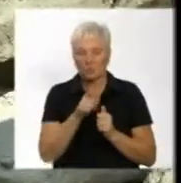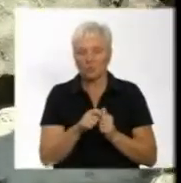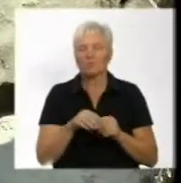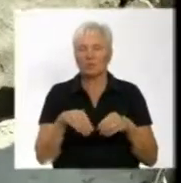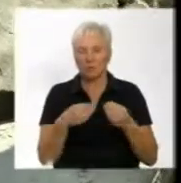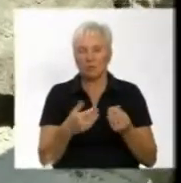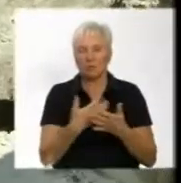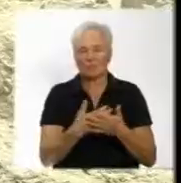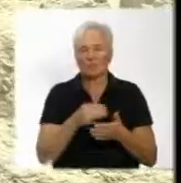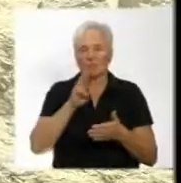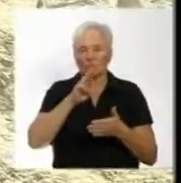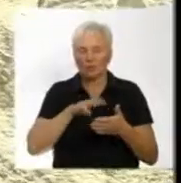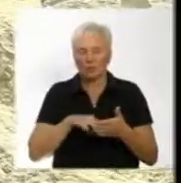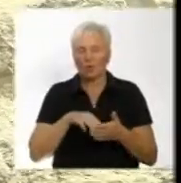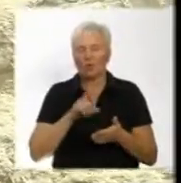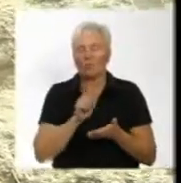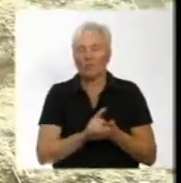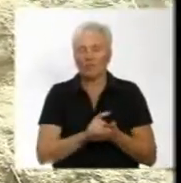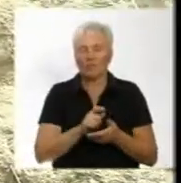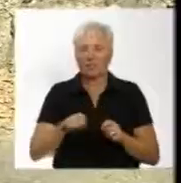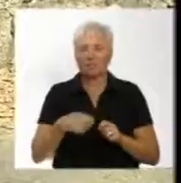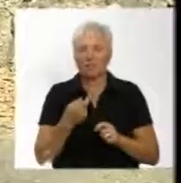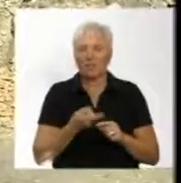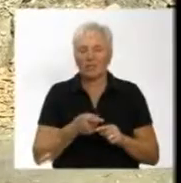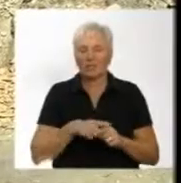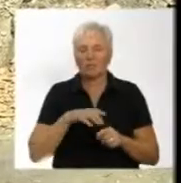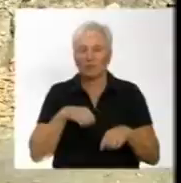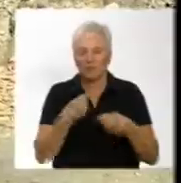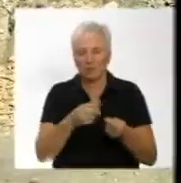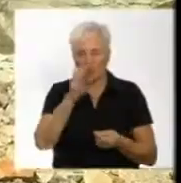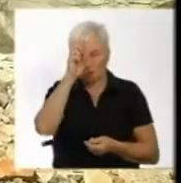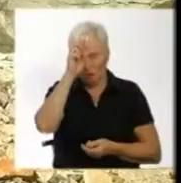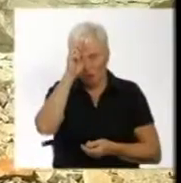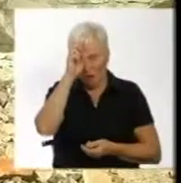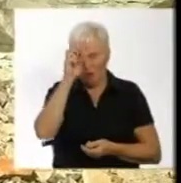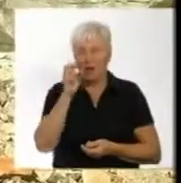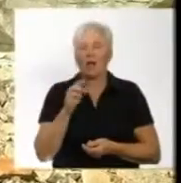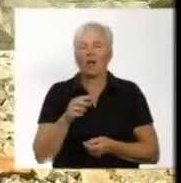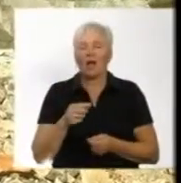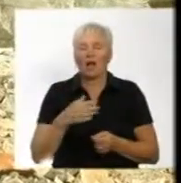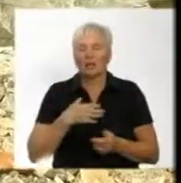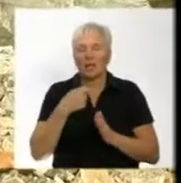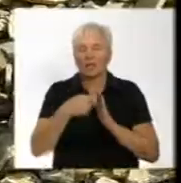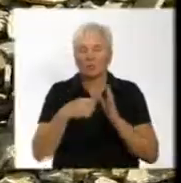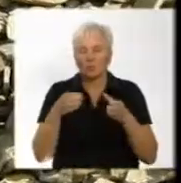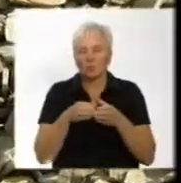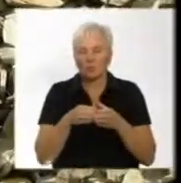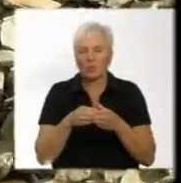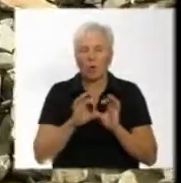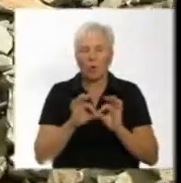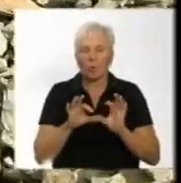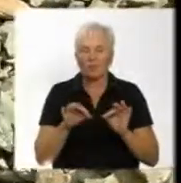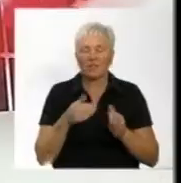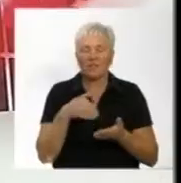гривень штрафу, має відшкодувати суму збитків, які були завдані державі. На чій знімальній групі ситуацію коментувати